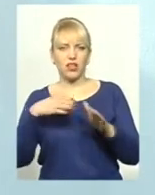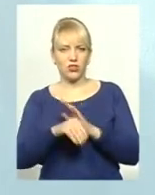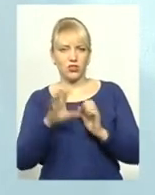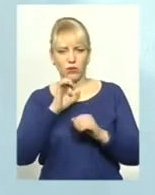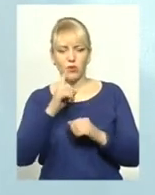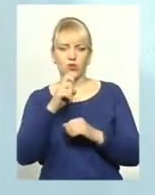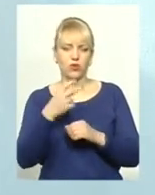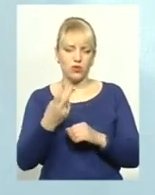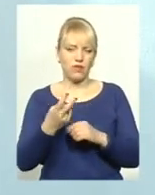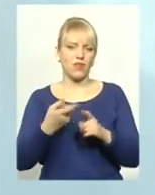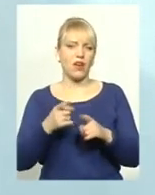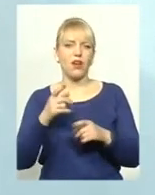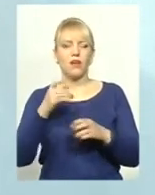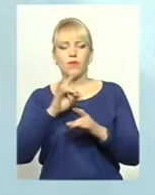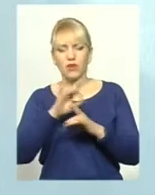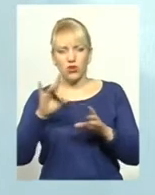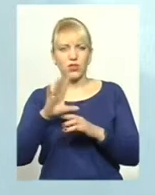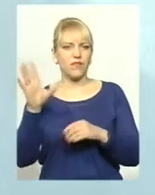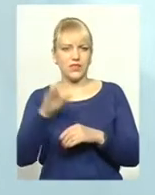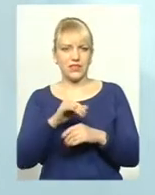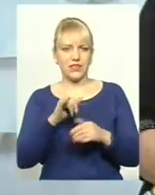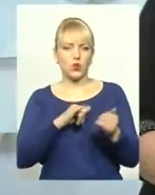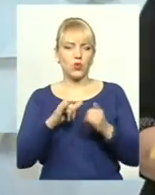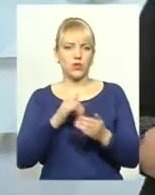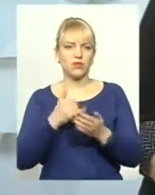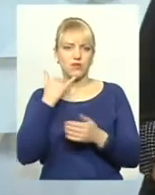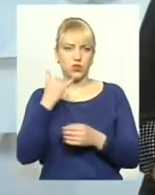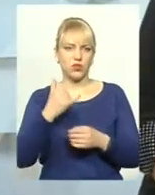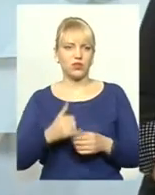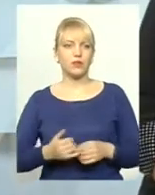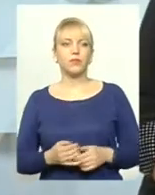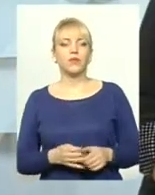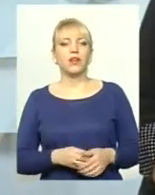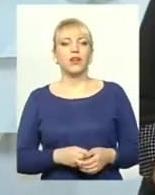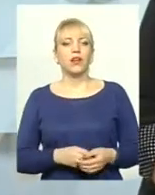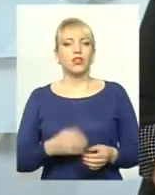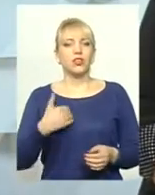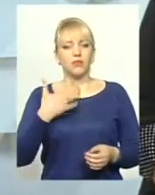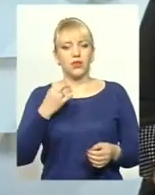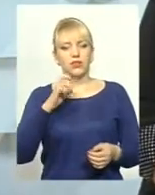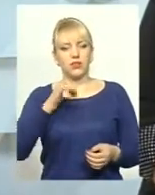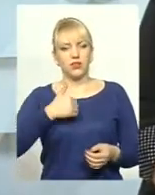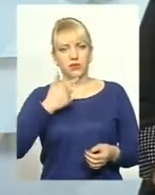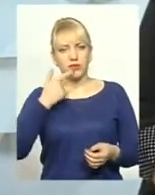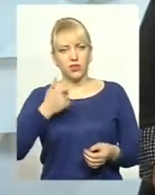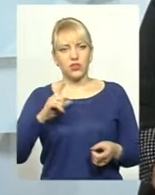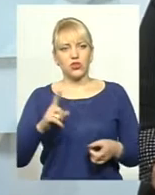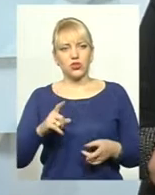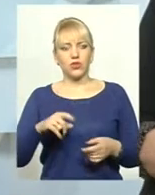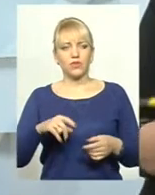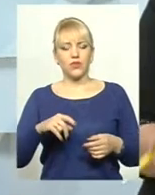поліція, вони все розкажуть і все скоординують. До речі, хотіла ще з приводу того, що все ж таки травляють тварин. В нас